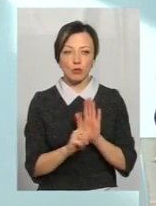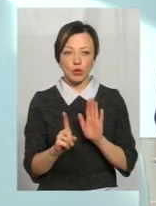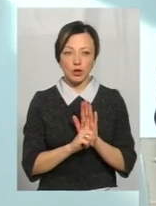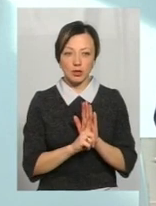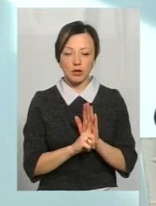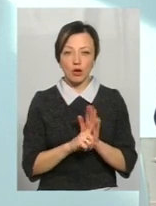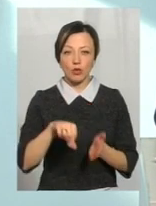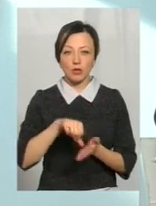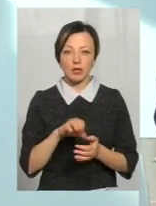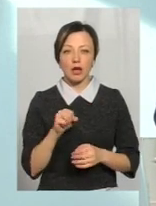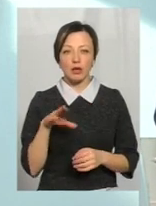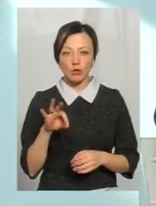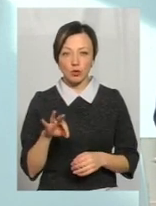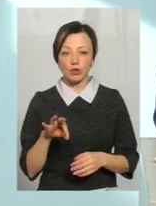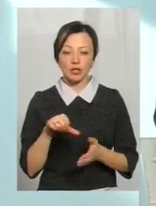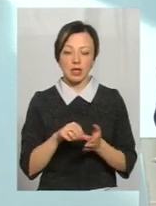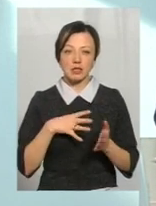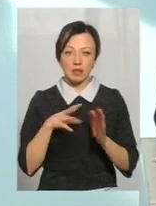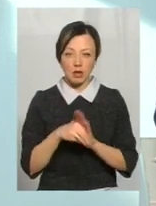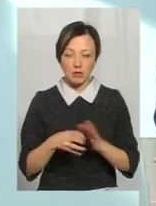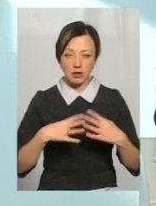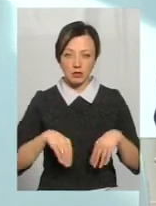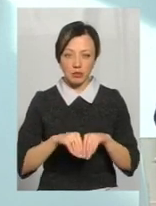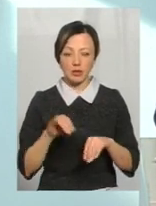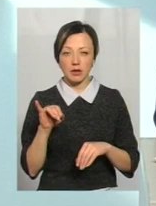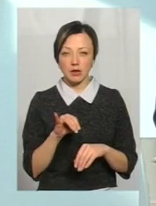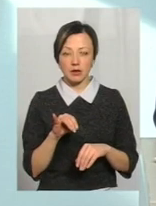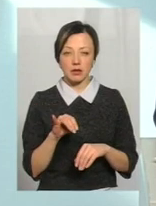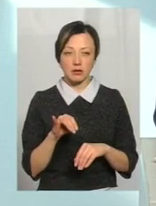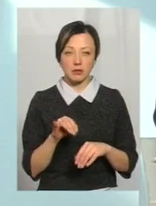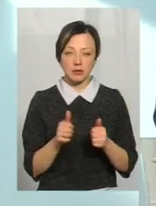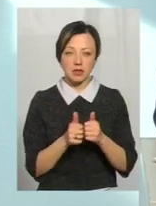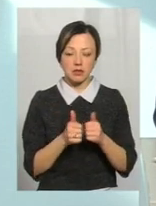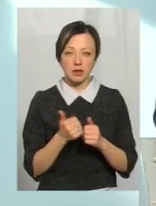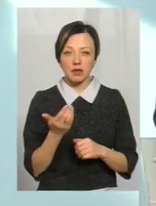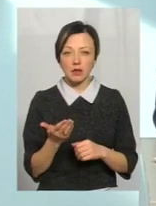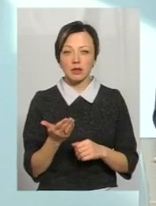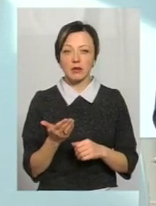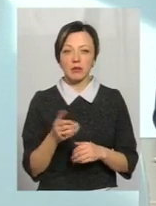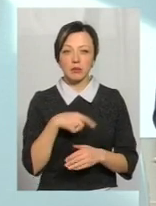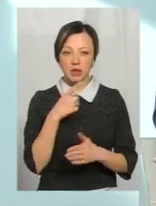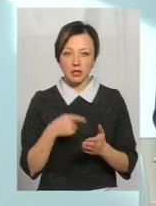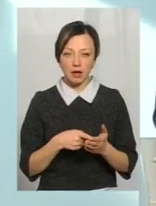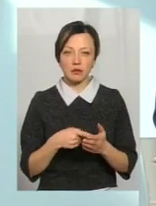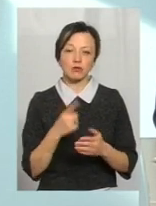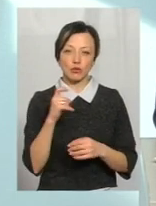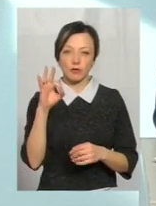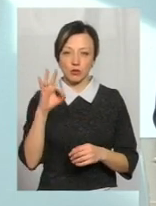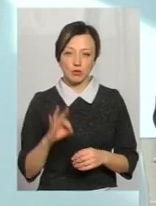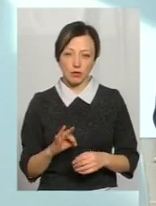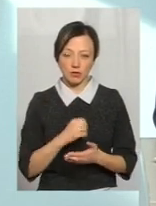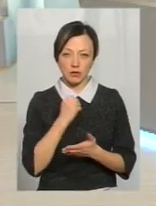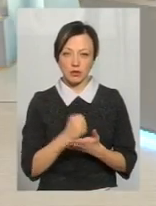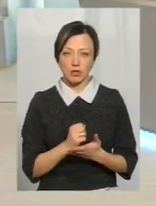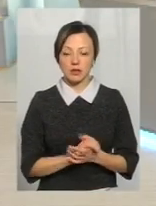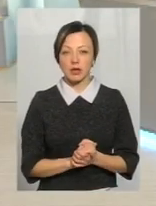по учасникам АТО, членів загиблих і їхніх близьких, тут у питання вже прийнято однозначно. В